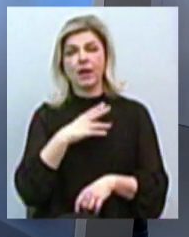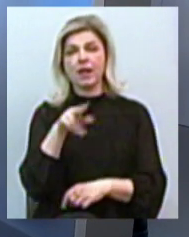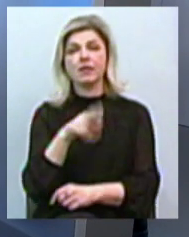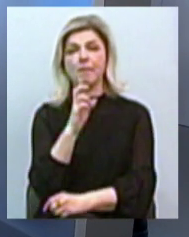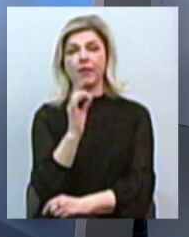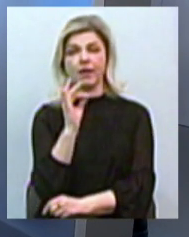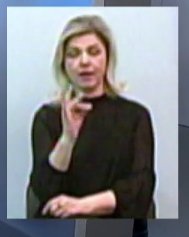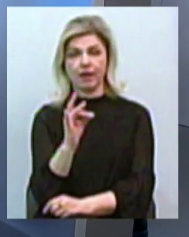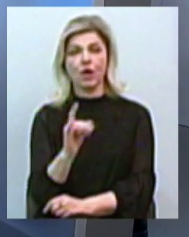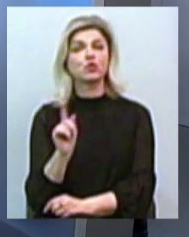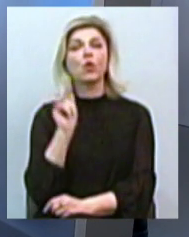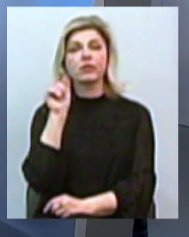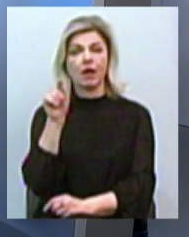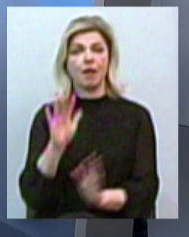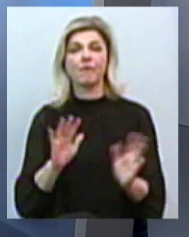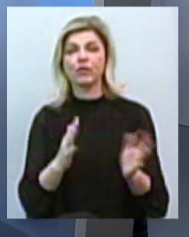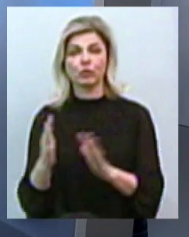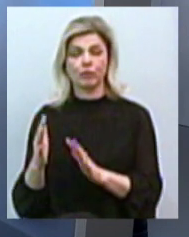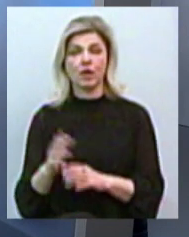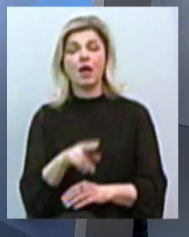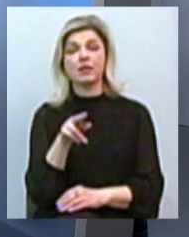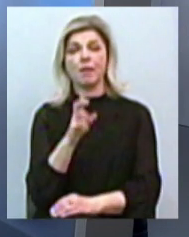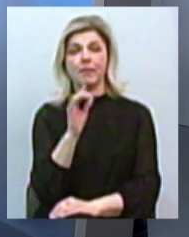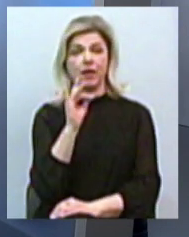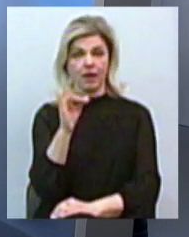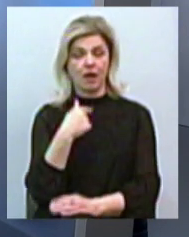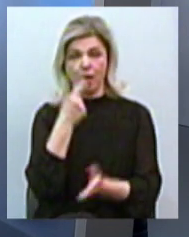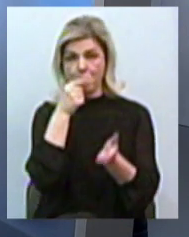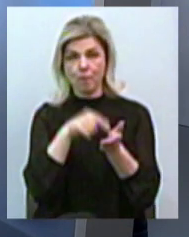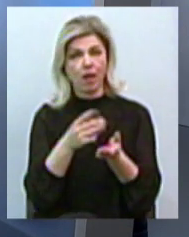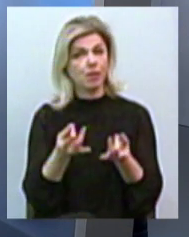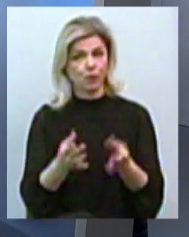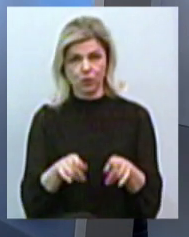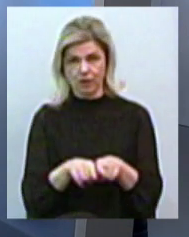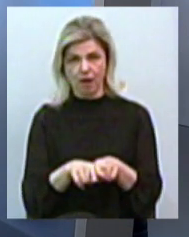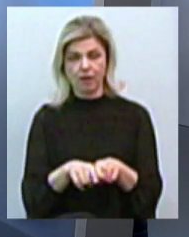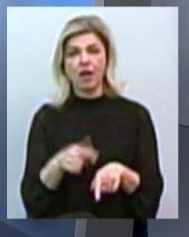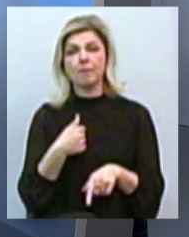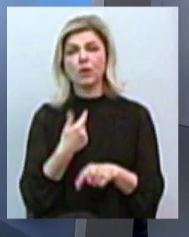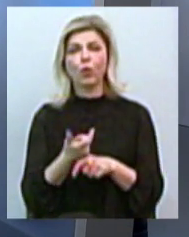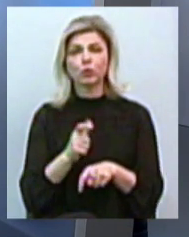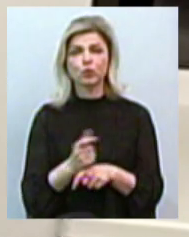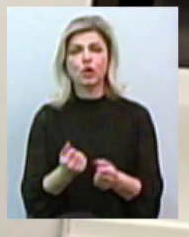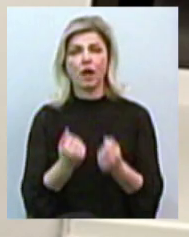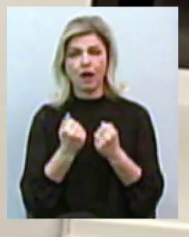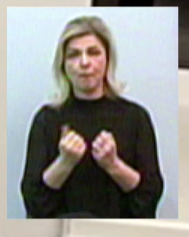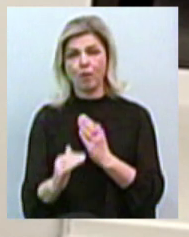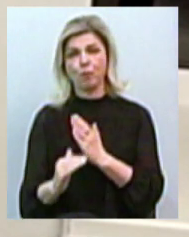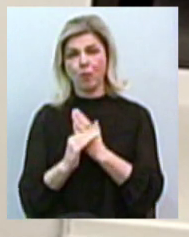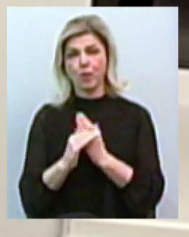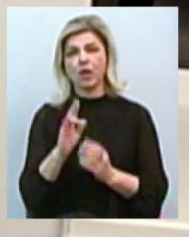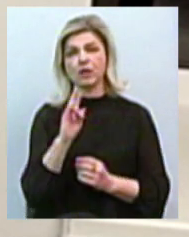там? В ДБР я попав не просто так. Мені дуже крепко допомогли